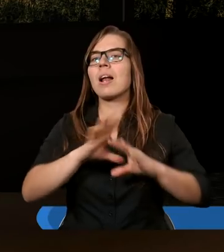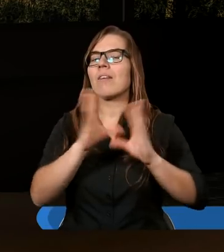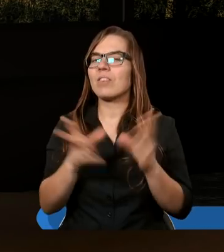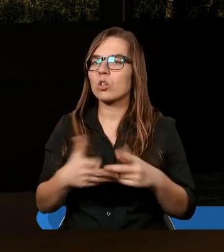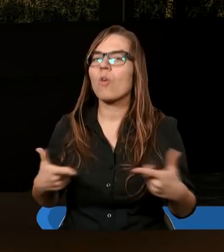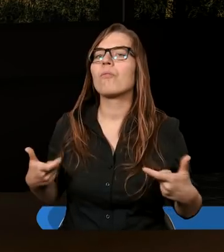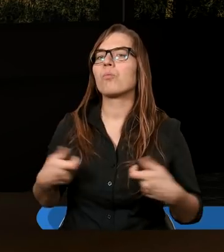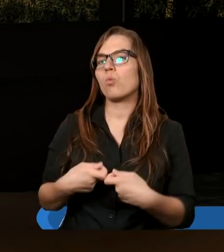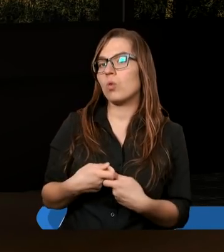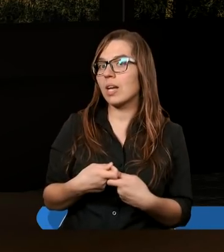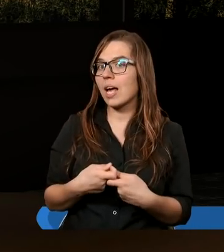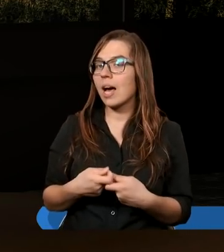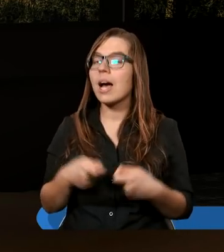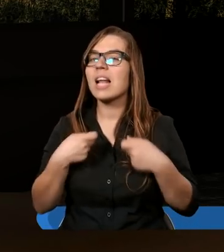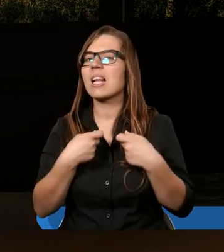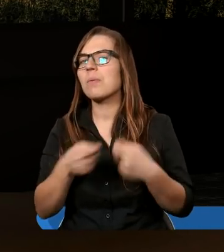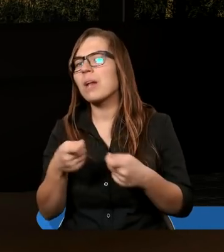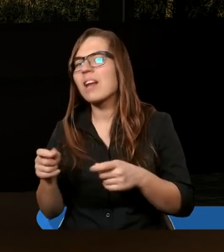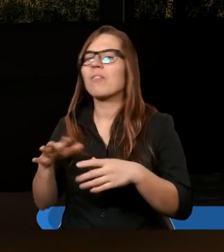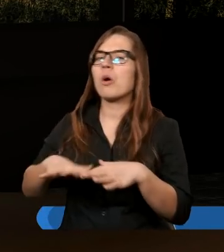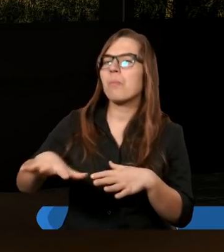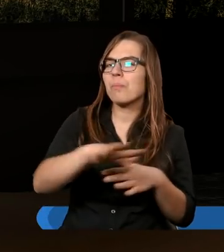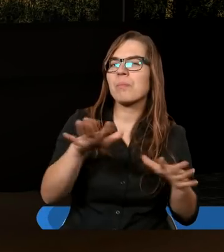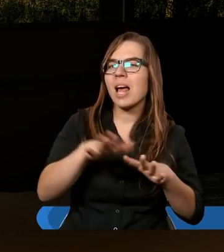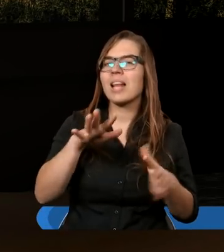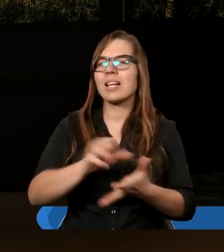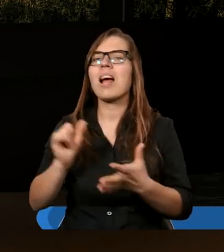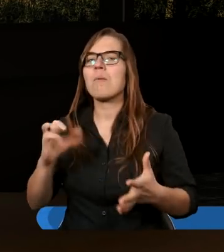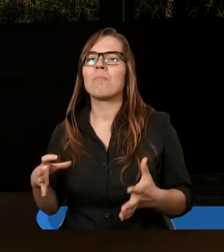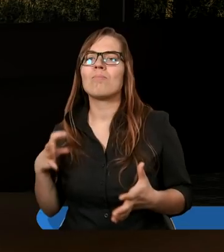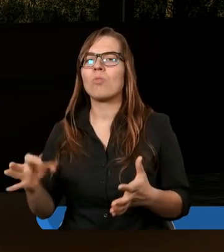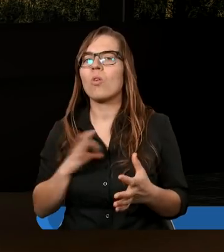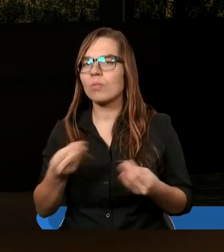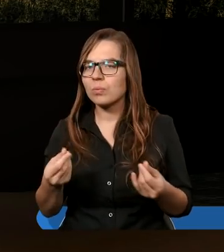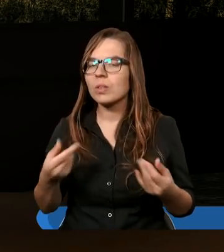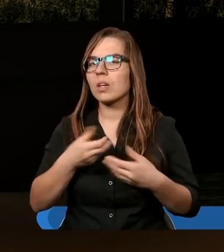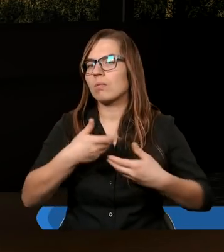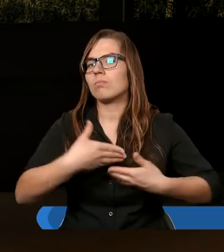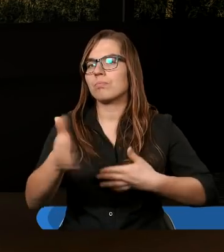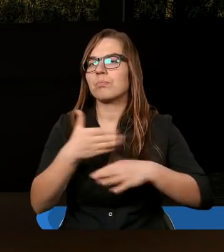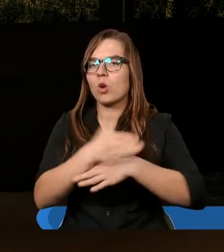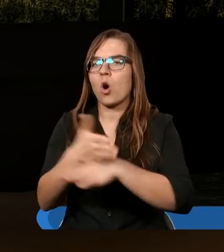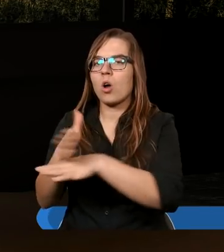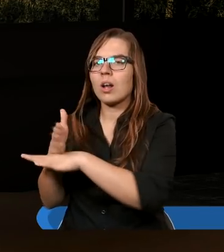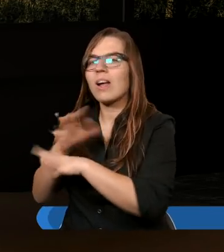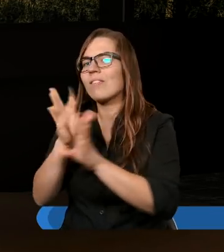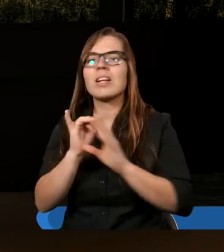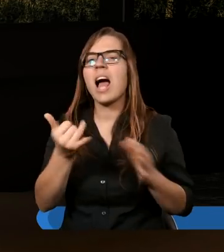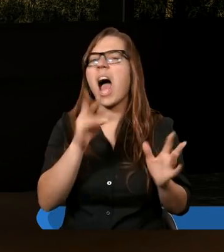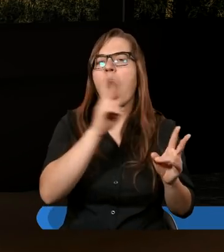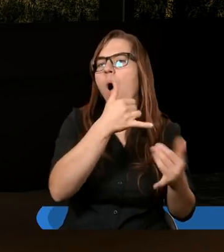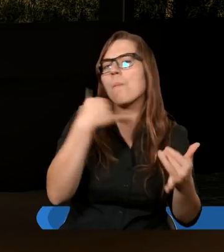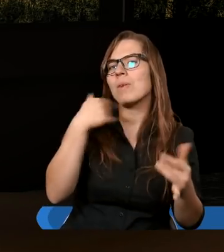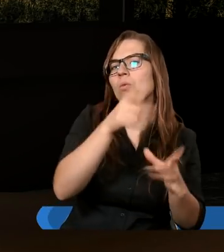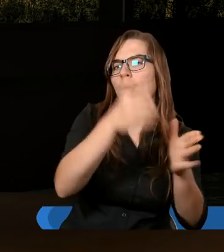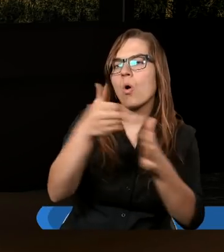wspólne i sprzedawali posiadłości, imienie i rozdzielali je wszystkim, jak komu było